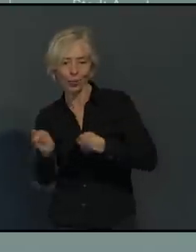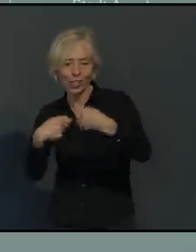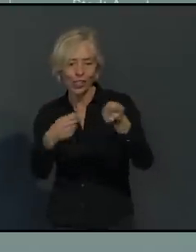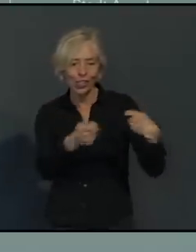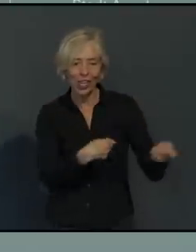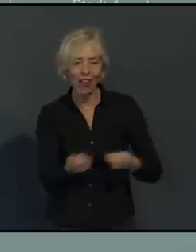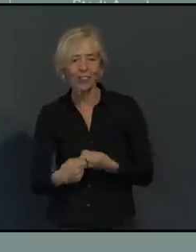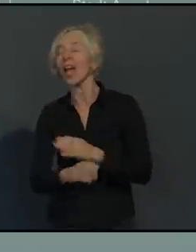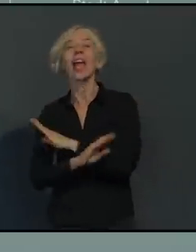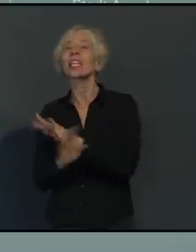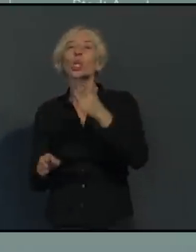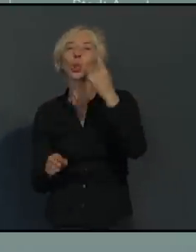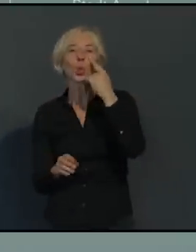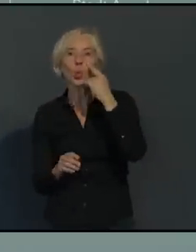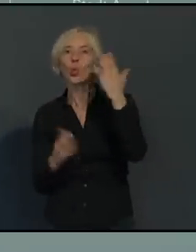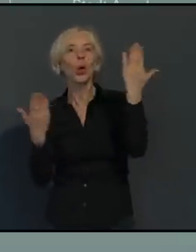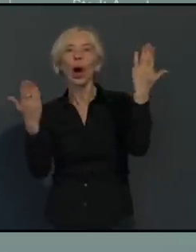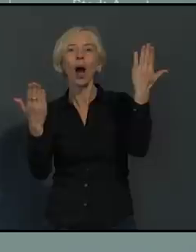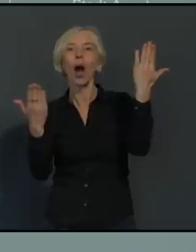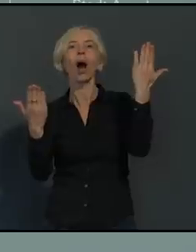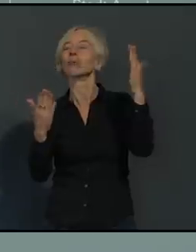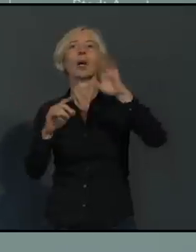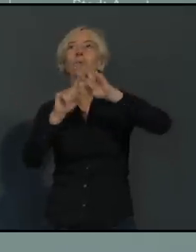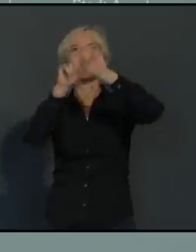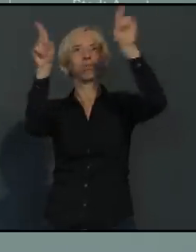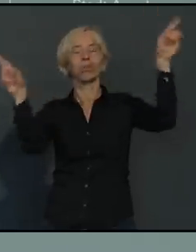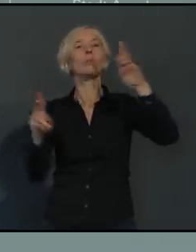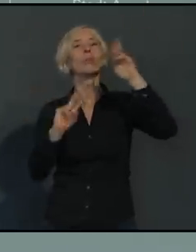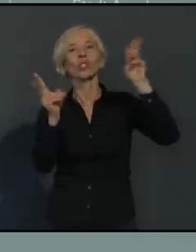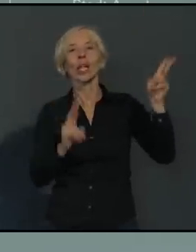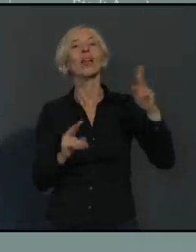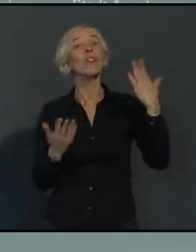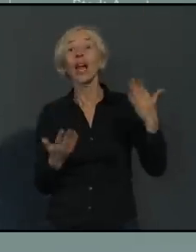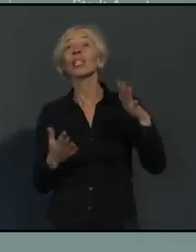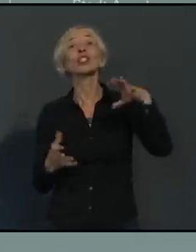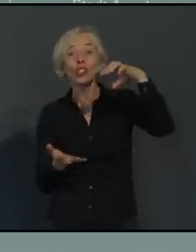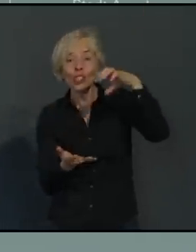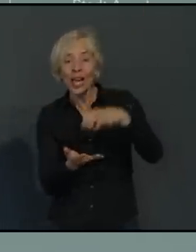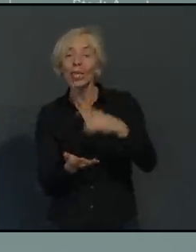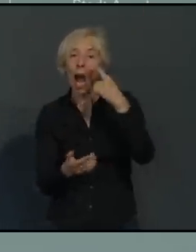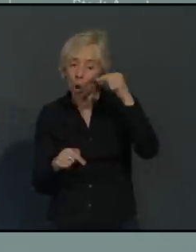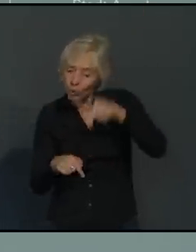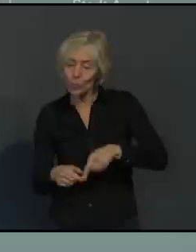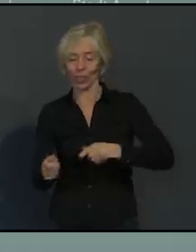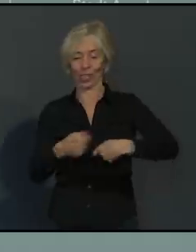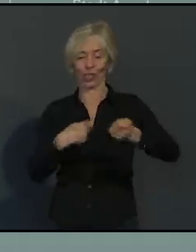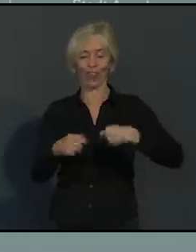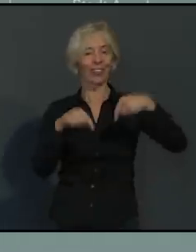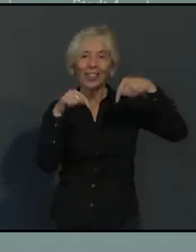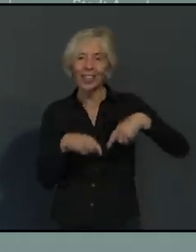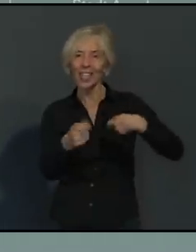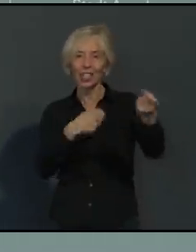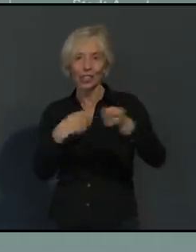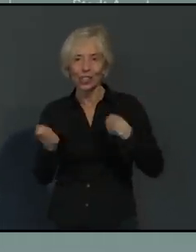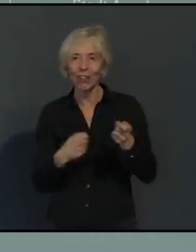-Logorithmus-Empfehlungen haben will, der sollte einfach an seinen lokalen Einzelhandel